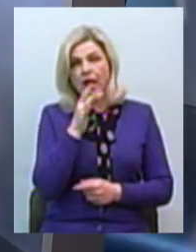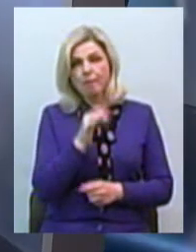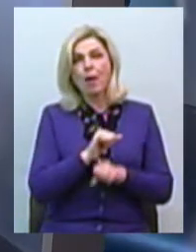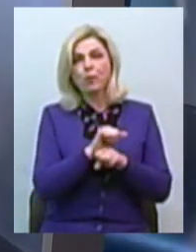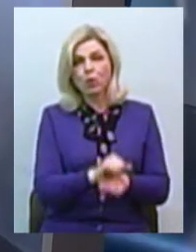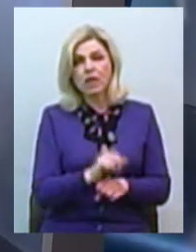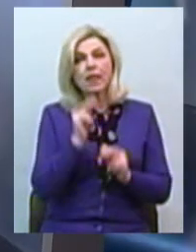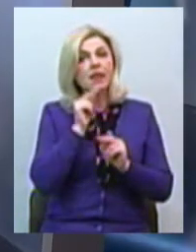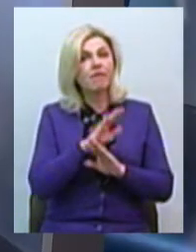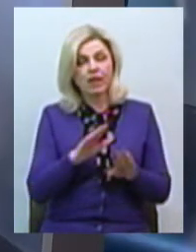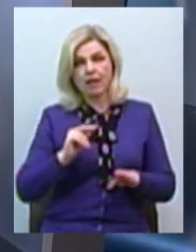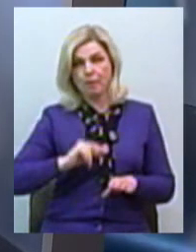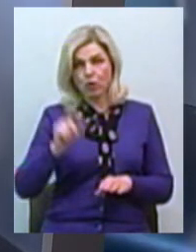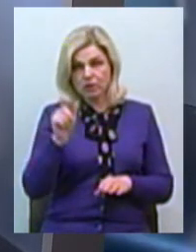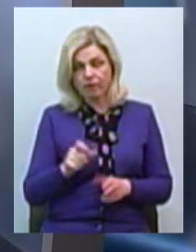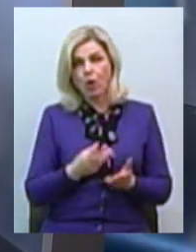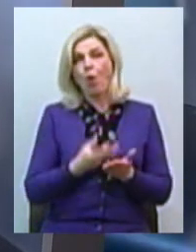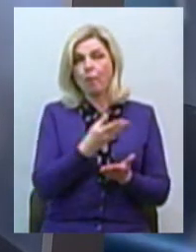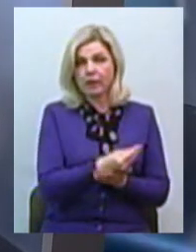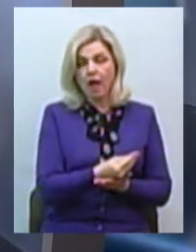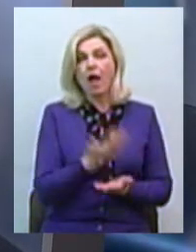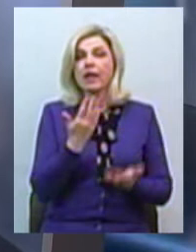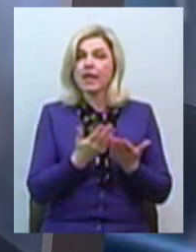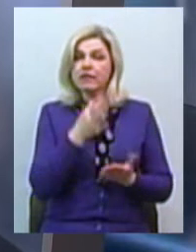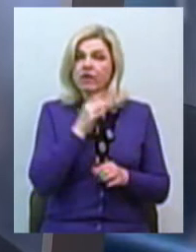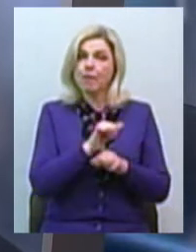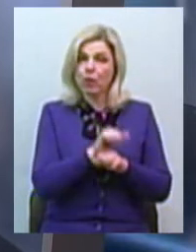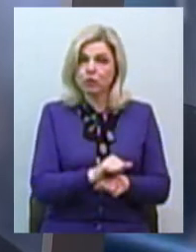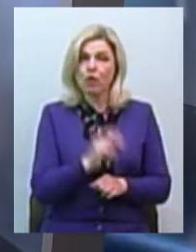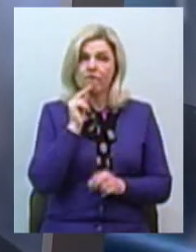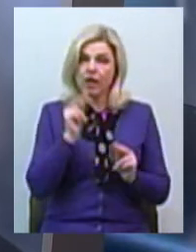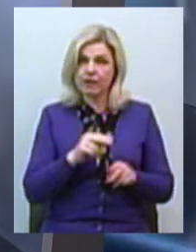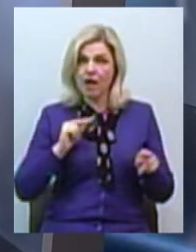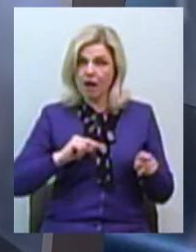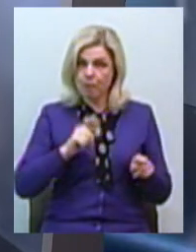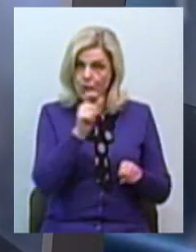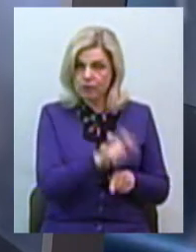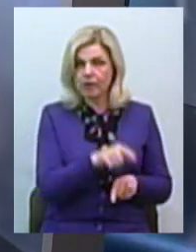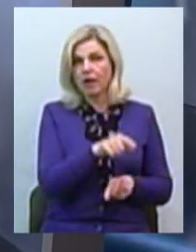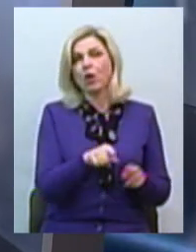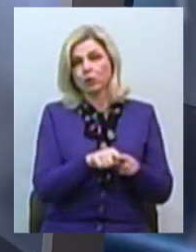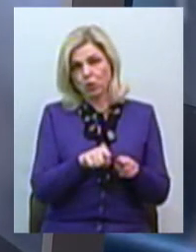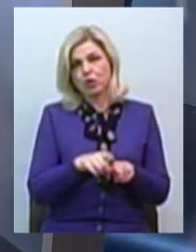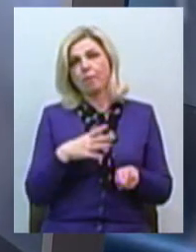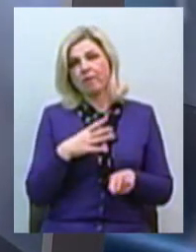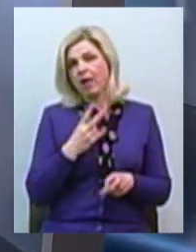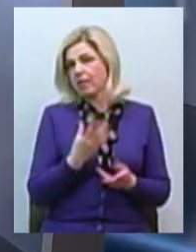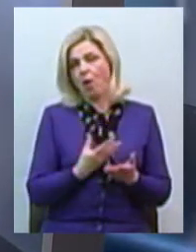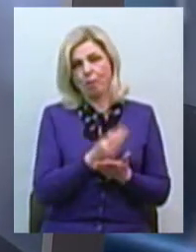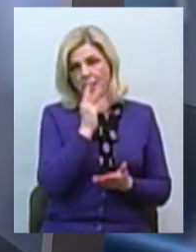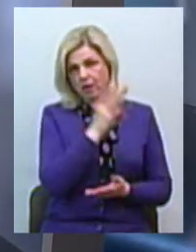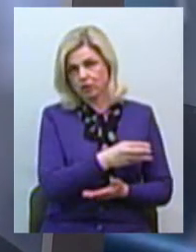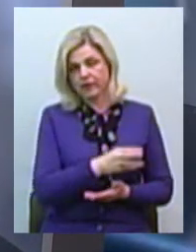працівника оплачується. Час простою з вини працівника є певні ситуації, коли це також буває, він не оплачується.